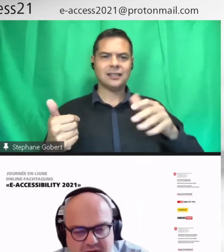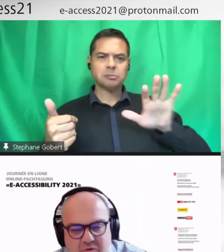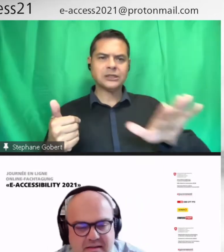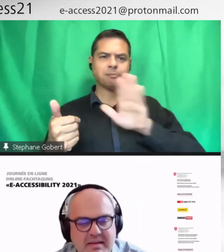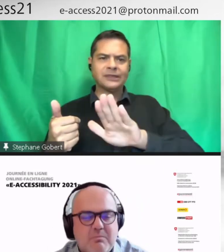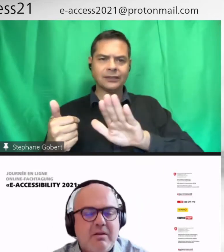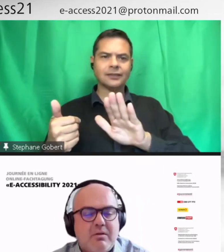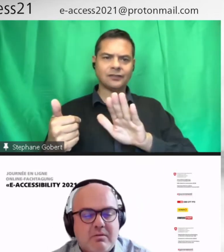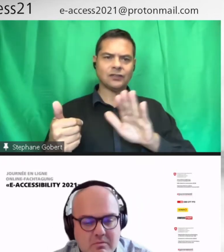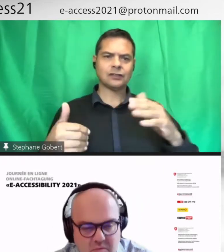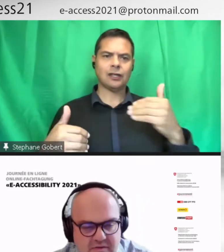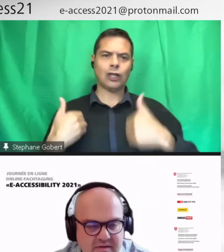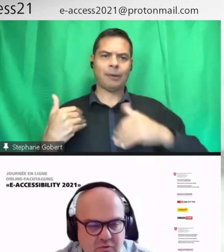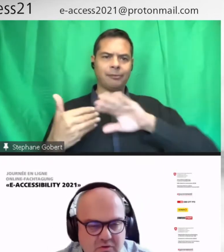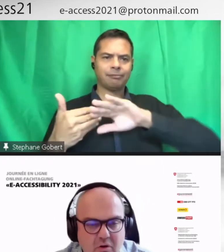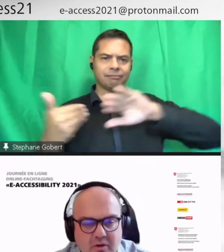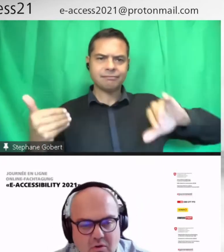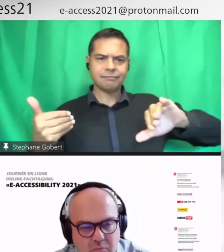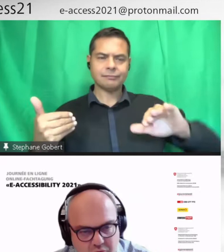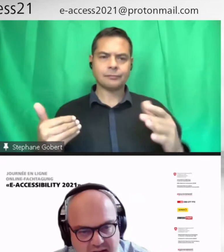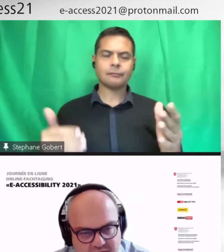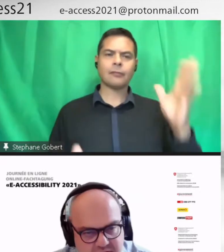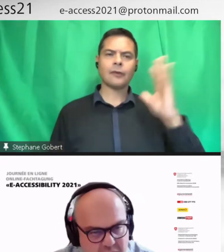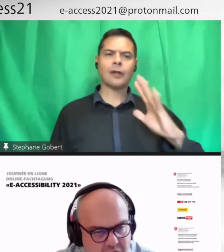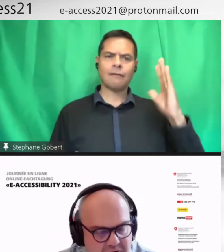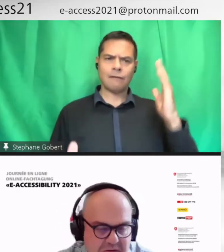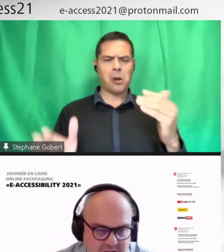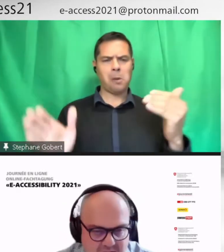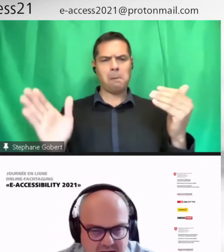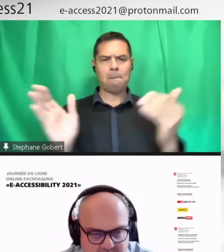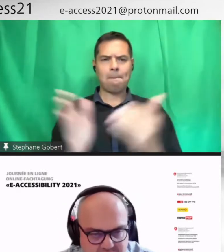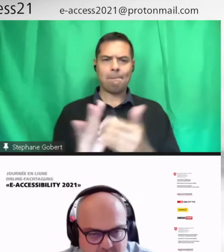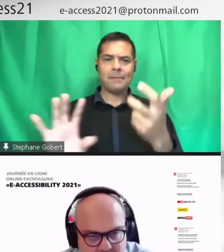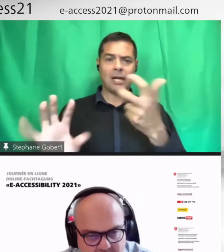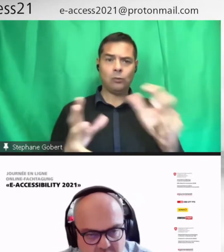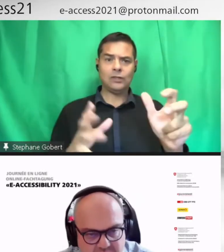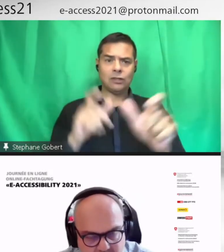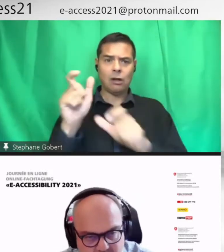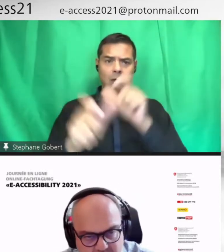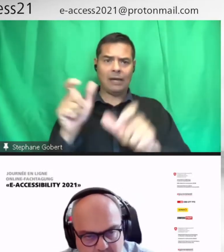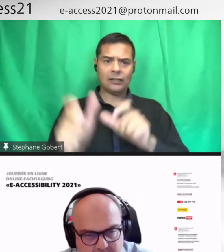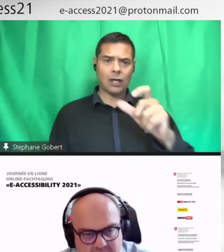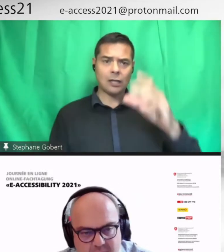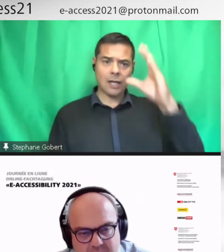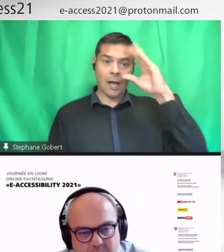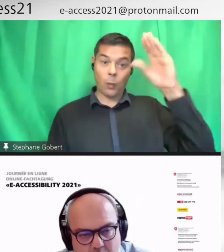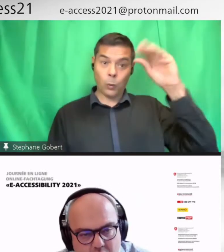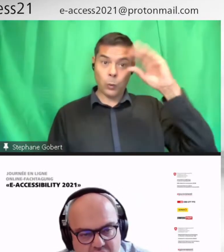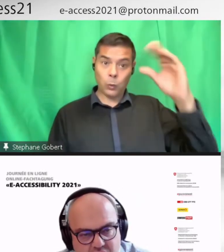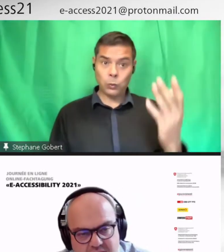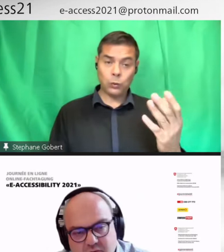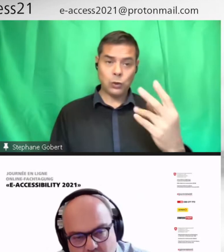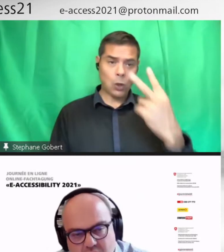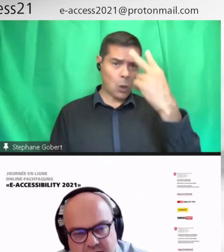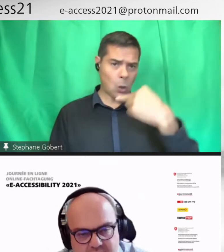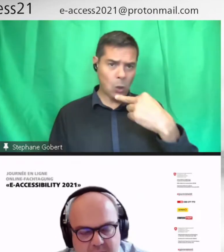concernait 1800 étudiants environ pour toute la Suisse. Donc, les élèves qui sont malvaillants, qui sont aveugles. Et puis, beaucoup a changé. On